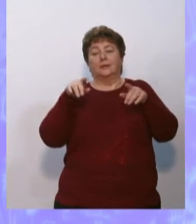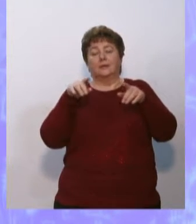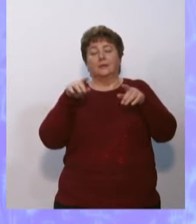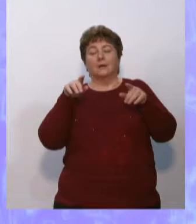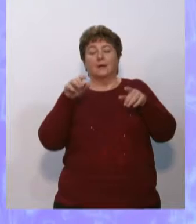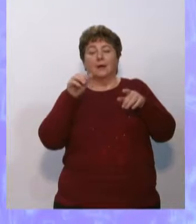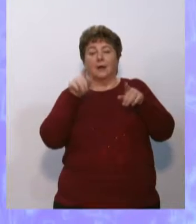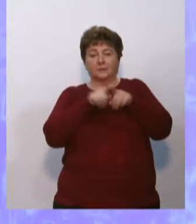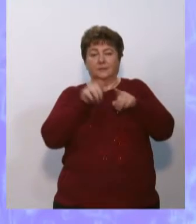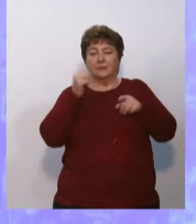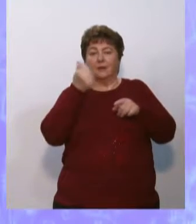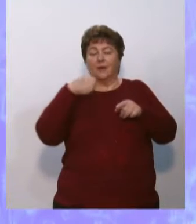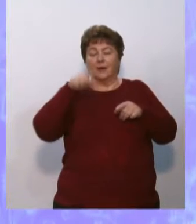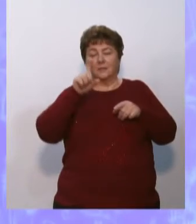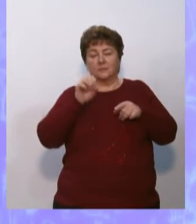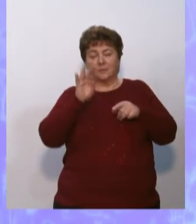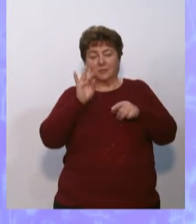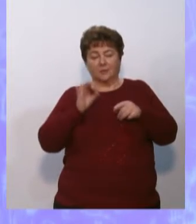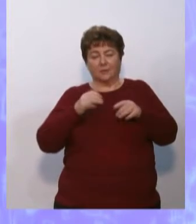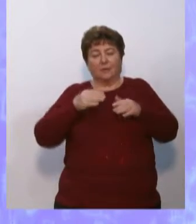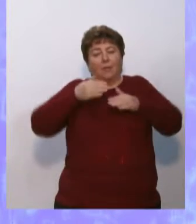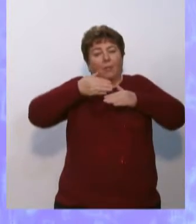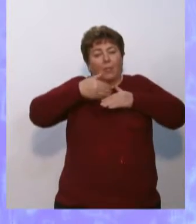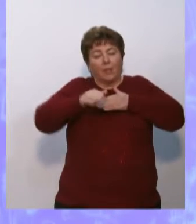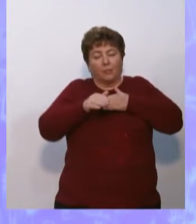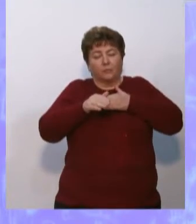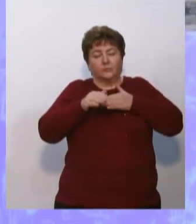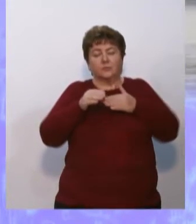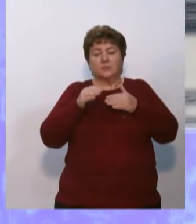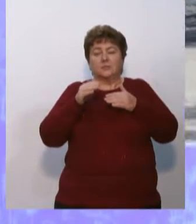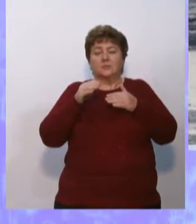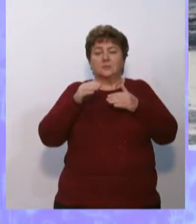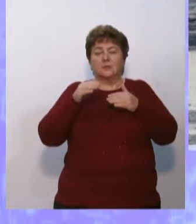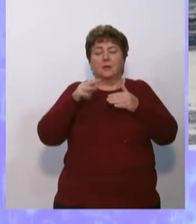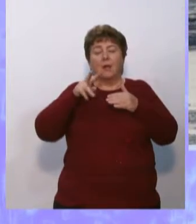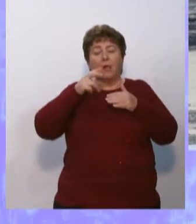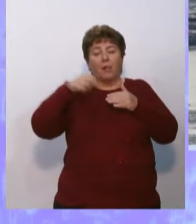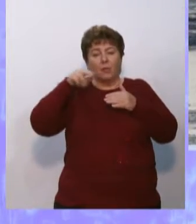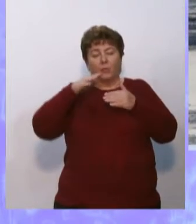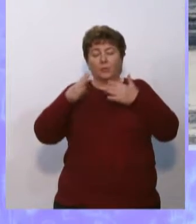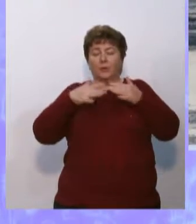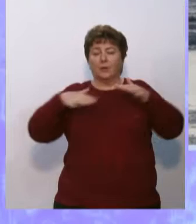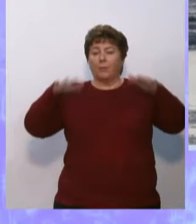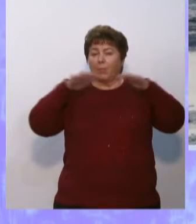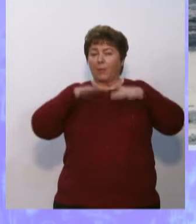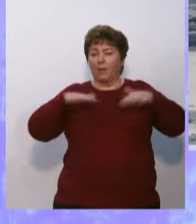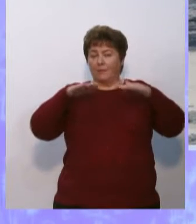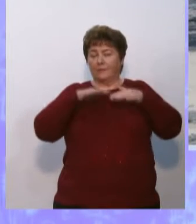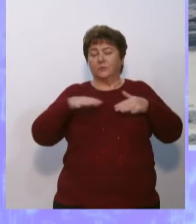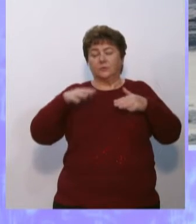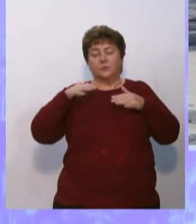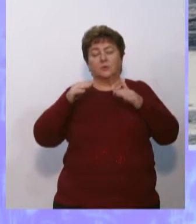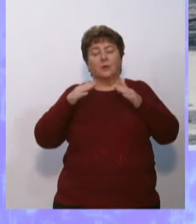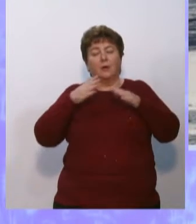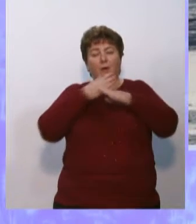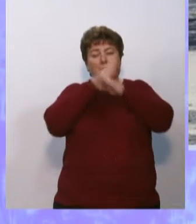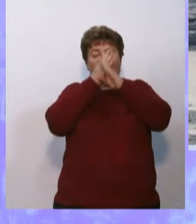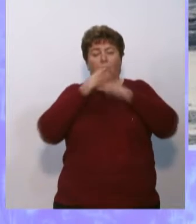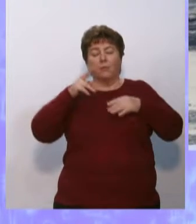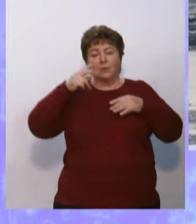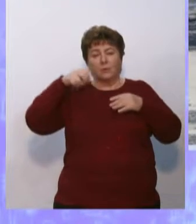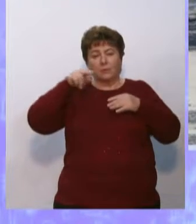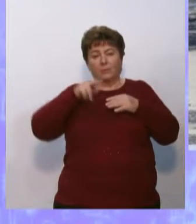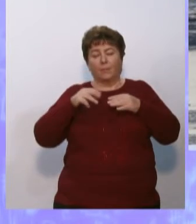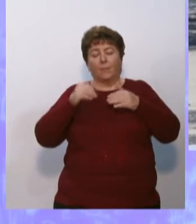Это отколовшиеся глыбы льда или плавающие ледяные горы. Образуются айсберги